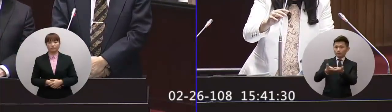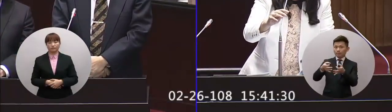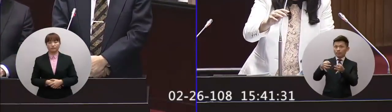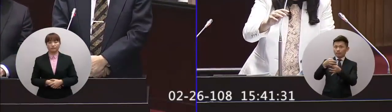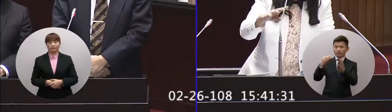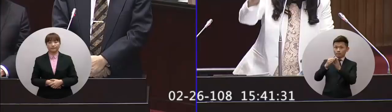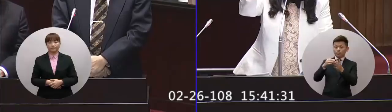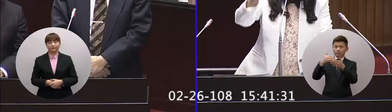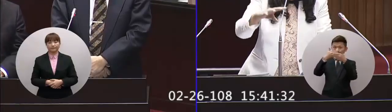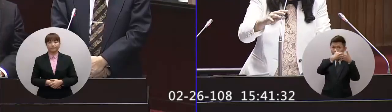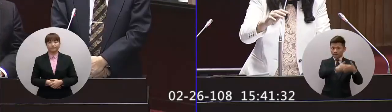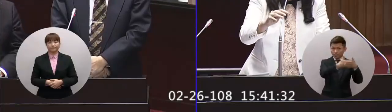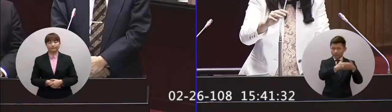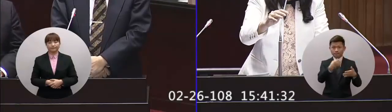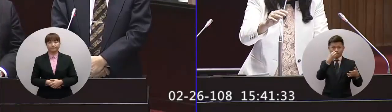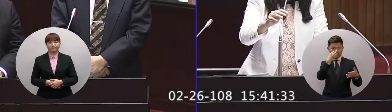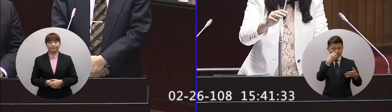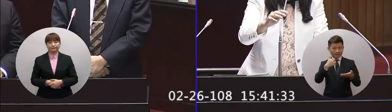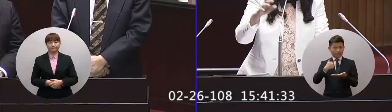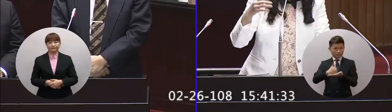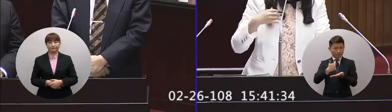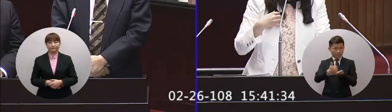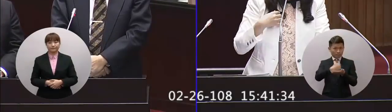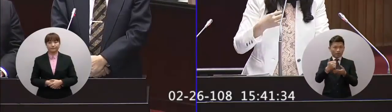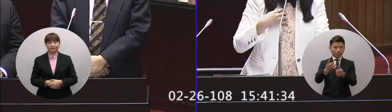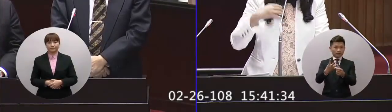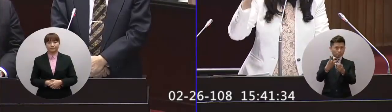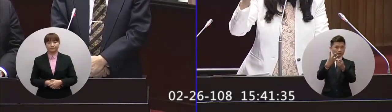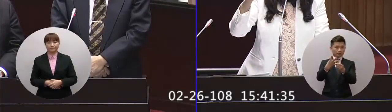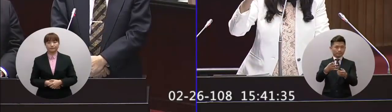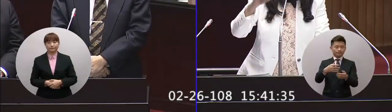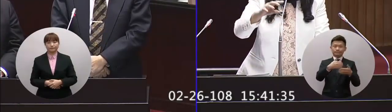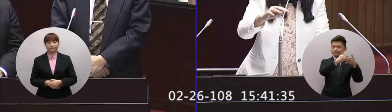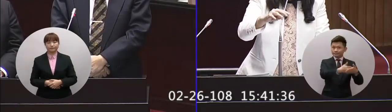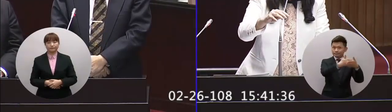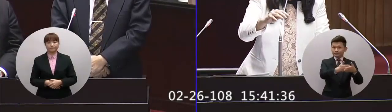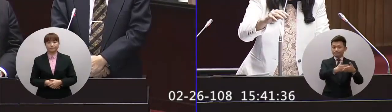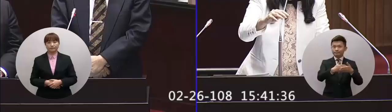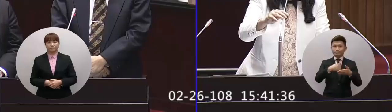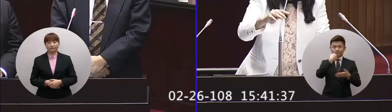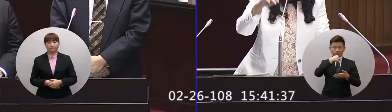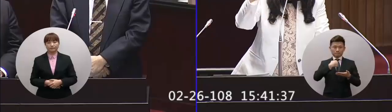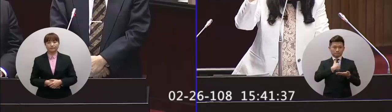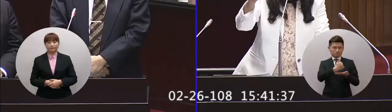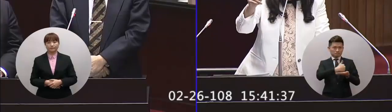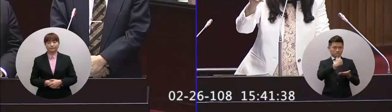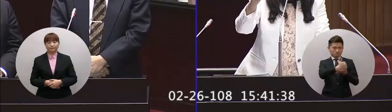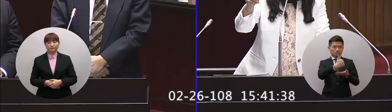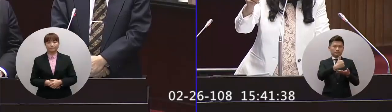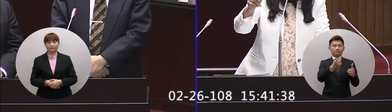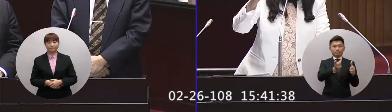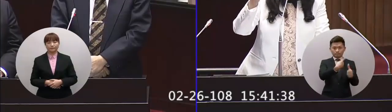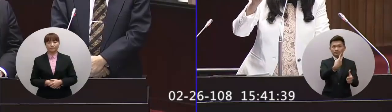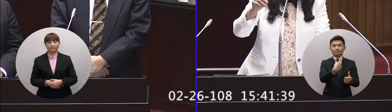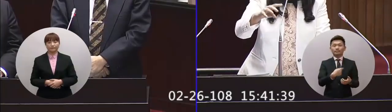中國大陸和香港那是我們的第四大的貿易出口國佔我們貿易這個大陸是我們的國際貿易總額第一名